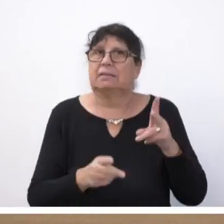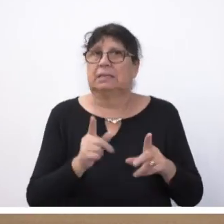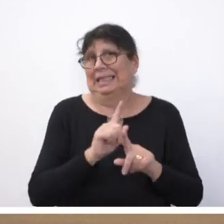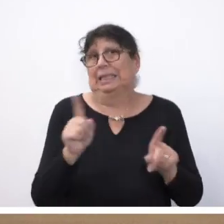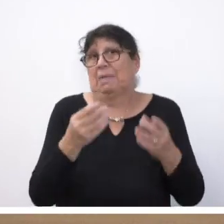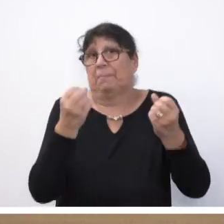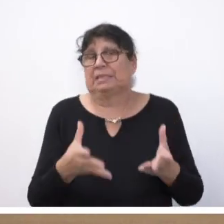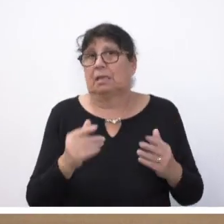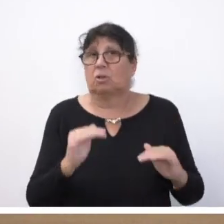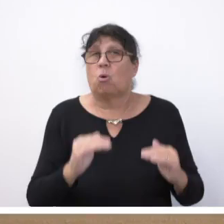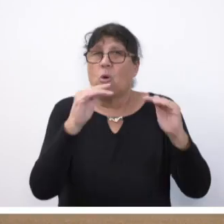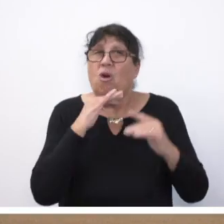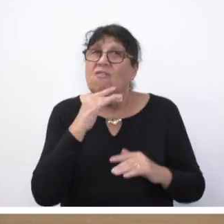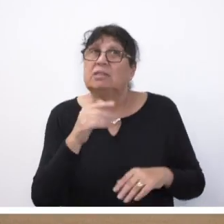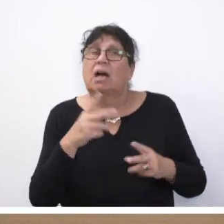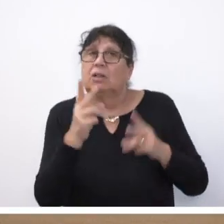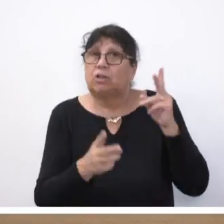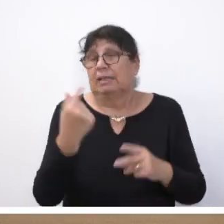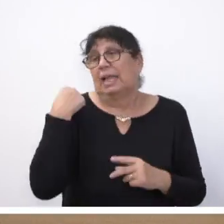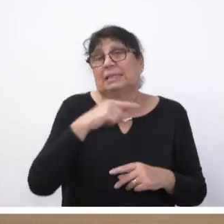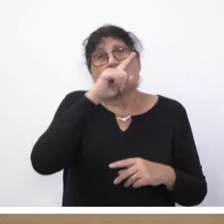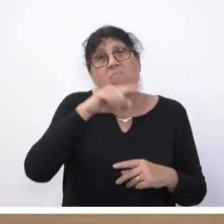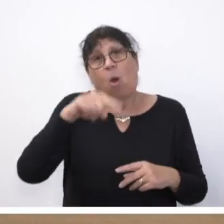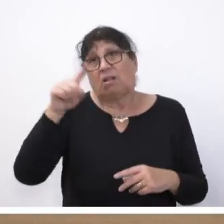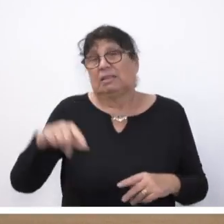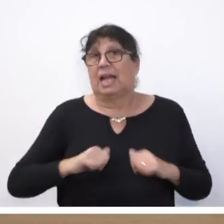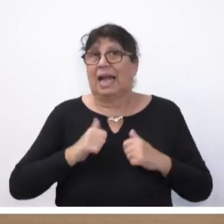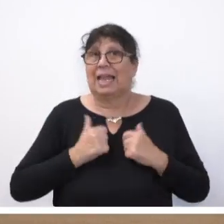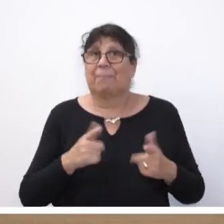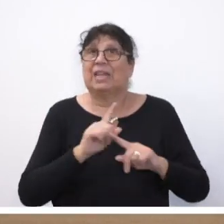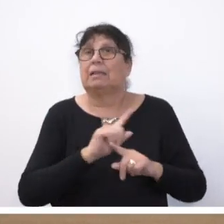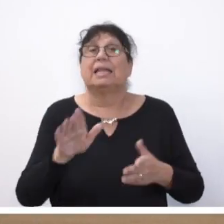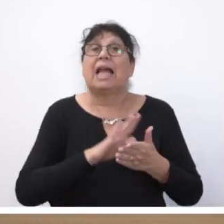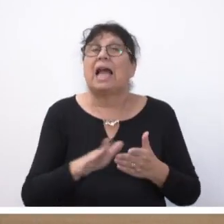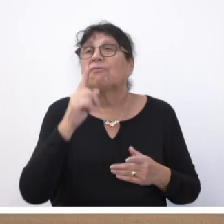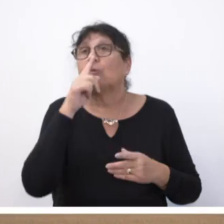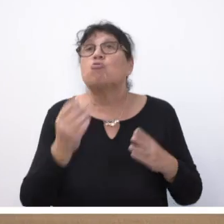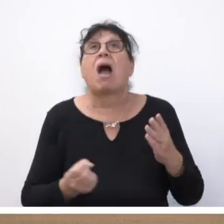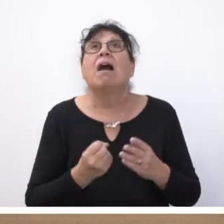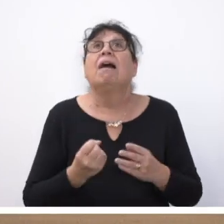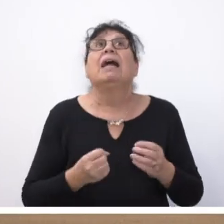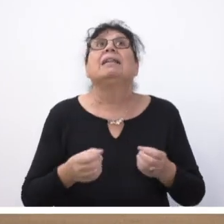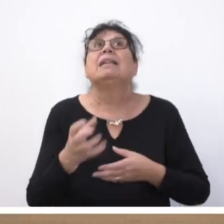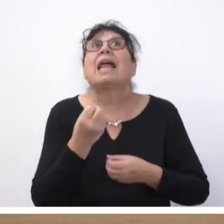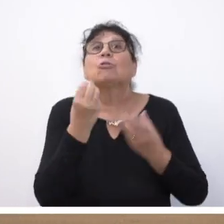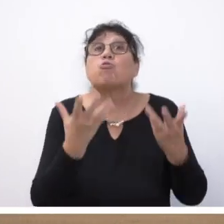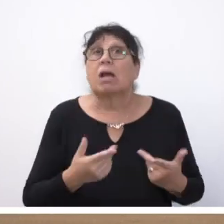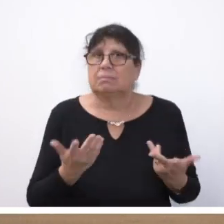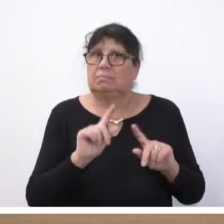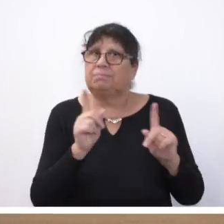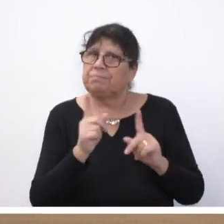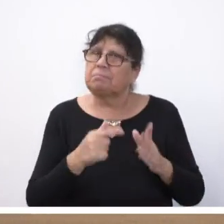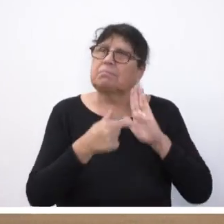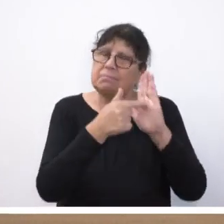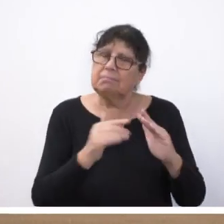Die Hochwasserschäden, die wir in den vergangenen Monaten erlebt haben, sind nicht einfach nur Naturereignisse. Vielmehr zeigen sie, dass wir uns im